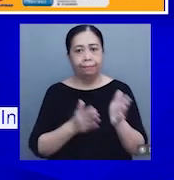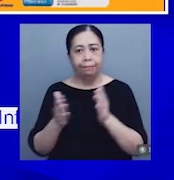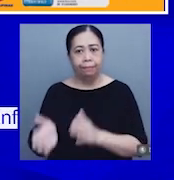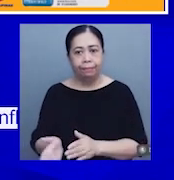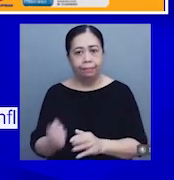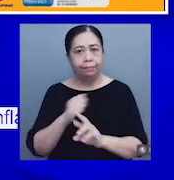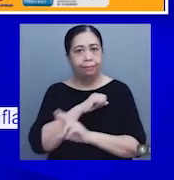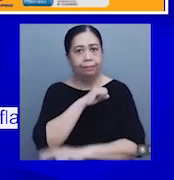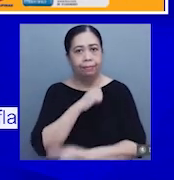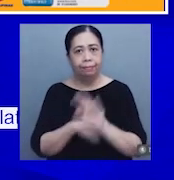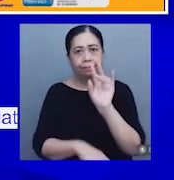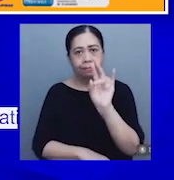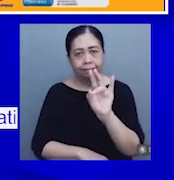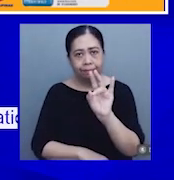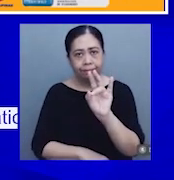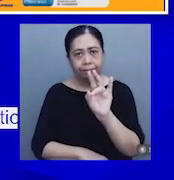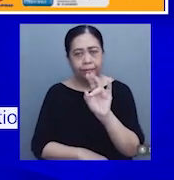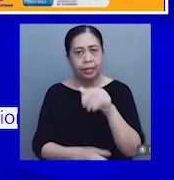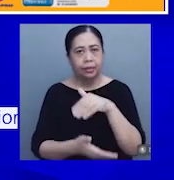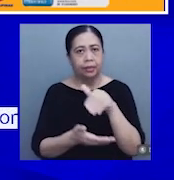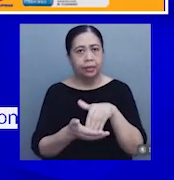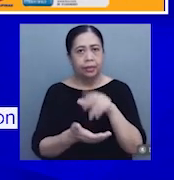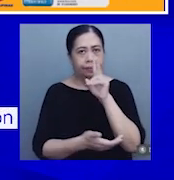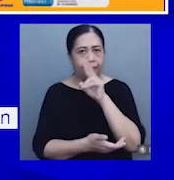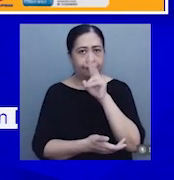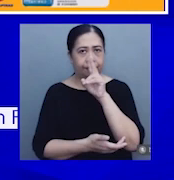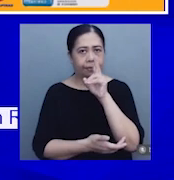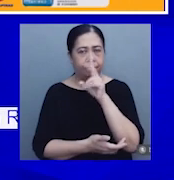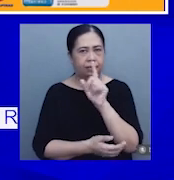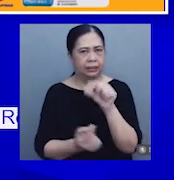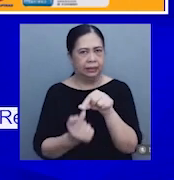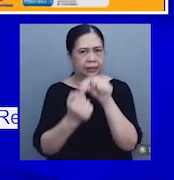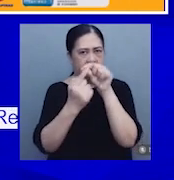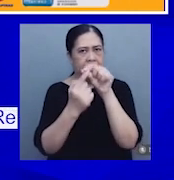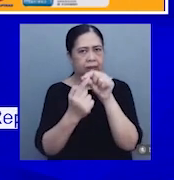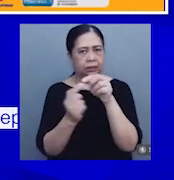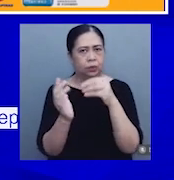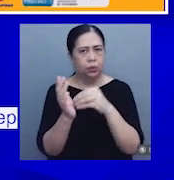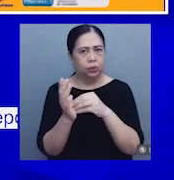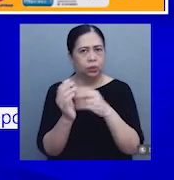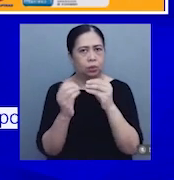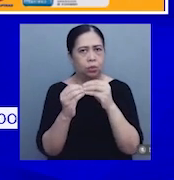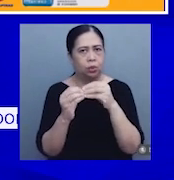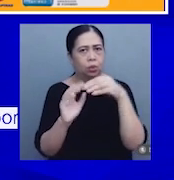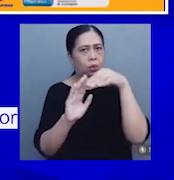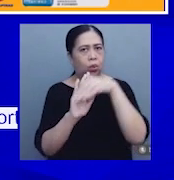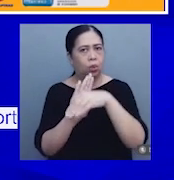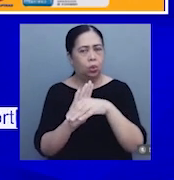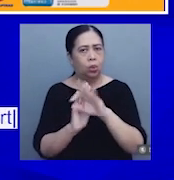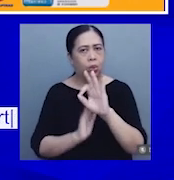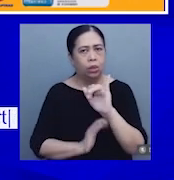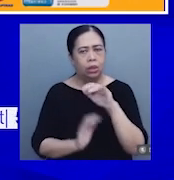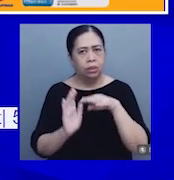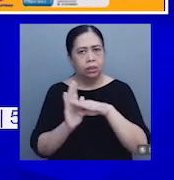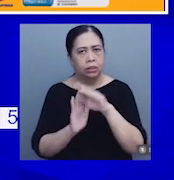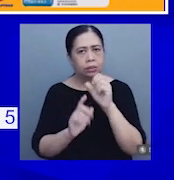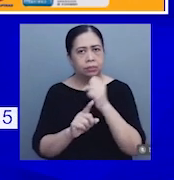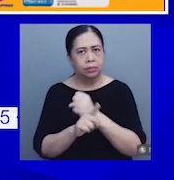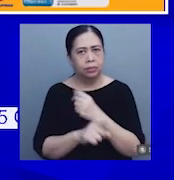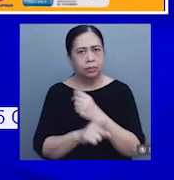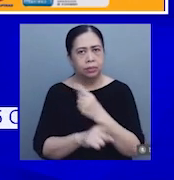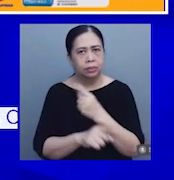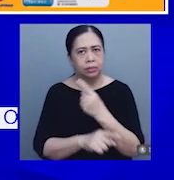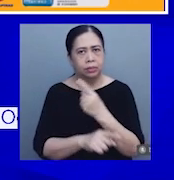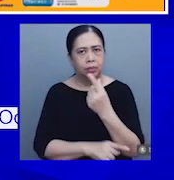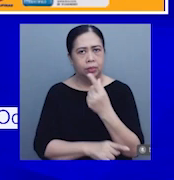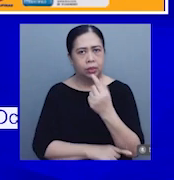ang Region 7 o Central Visayas naman ang tanging riyon na nagtala ng mas mababang inflation itong September 2023.